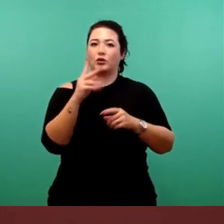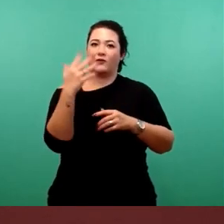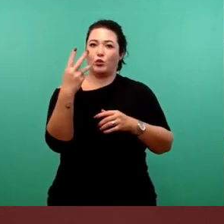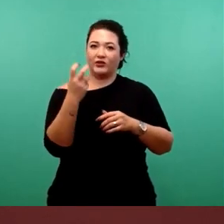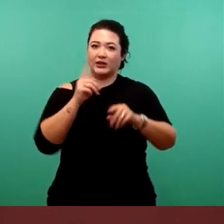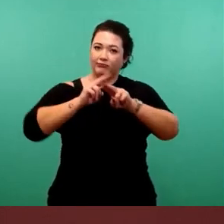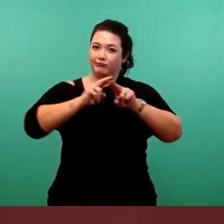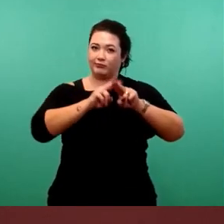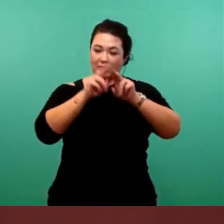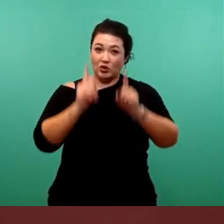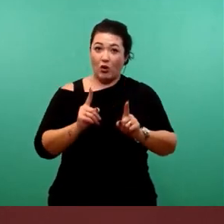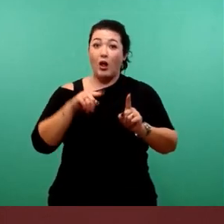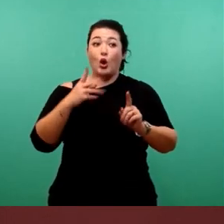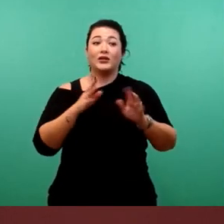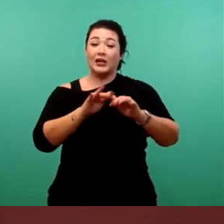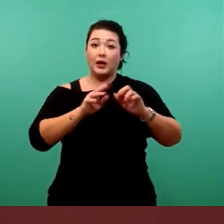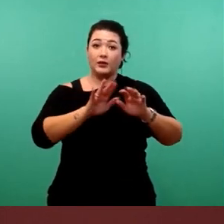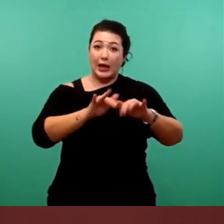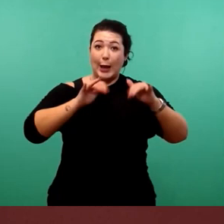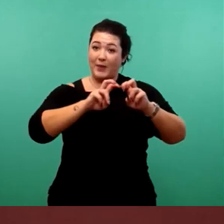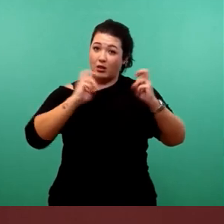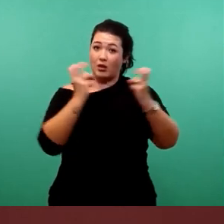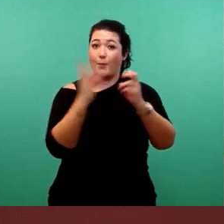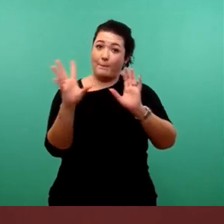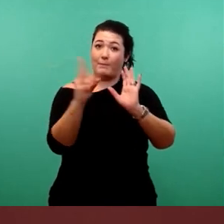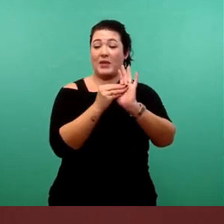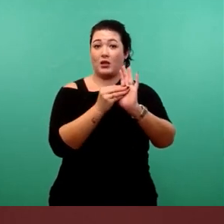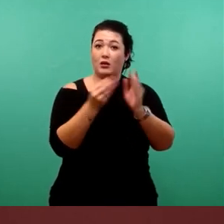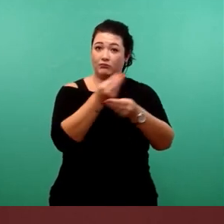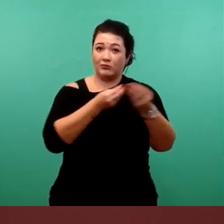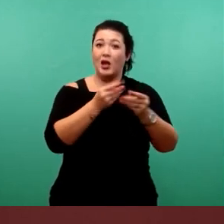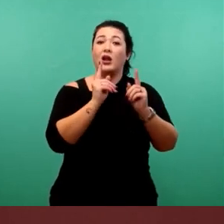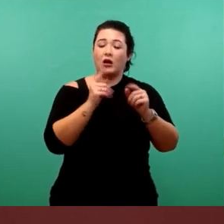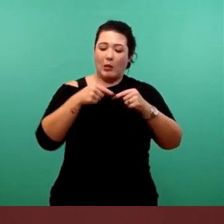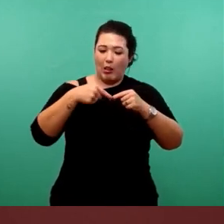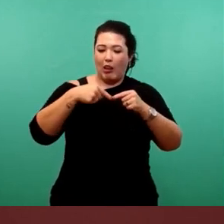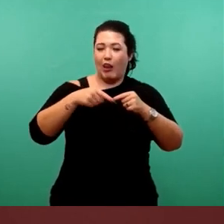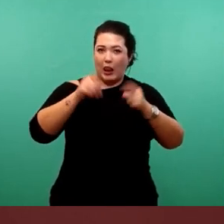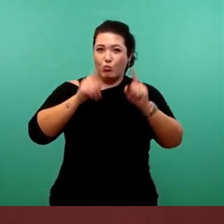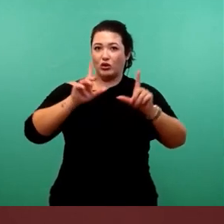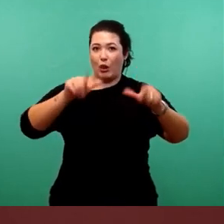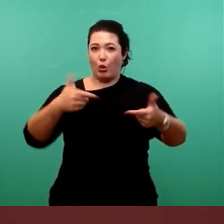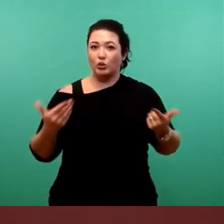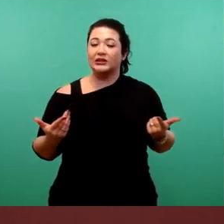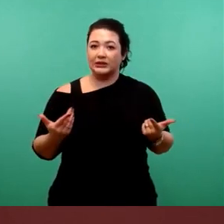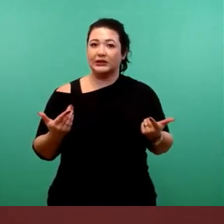und die Gremien eingebunden werden müssen, muss diese Vorlage relativ zeitnah dann auch das Licht der Welt erblicken.